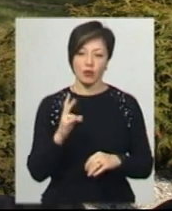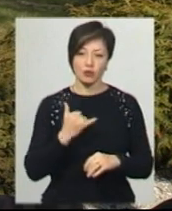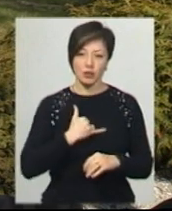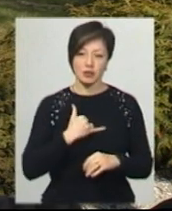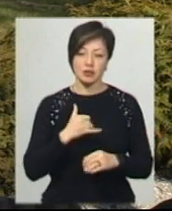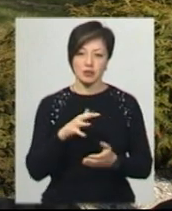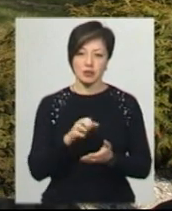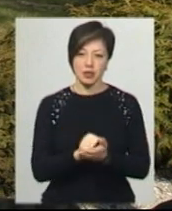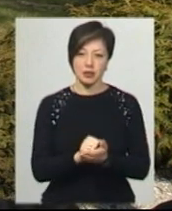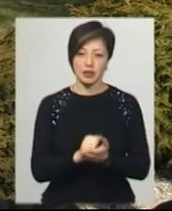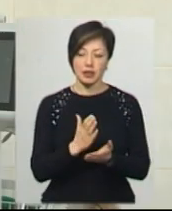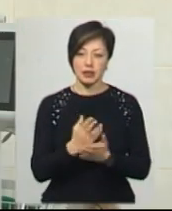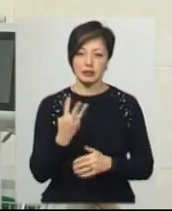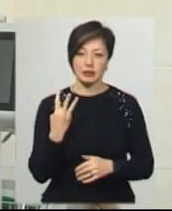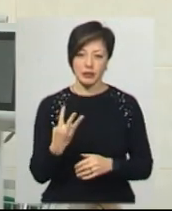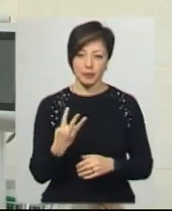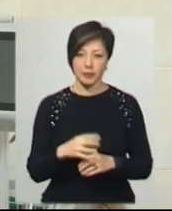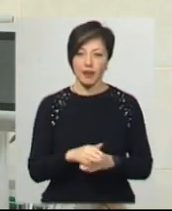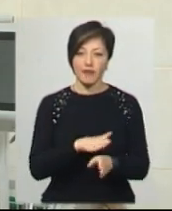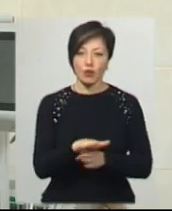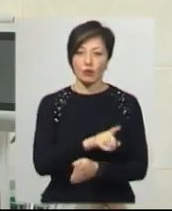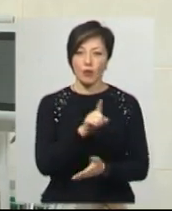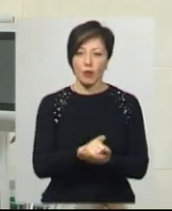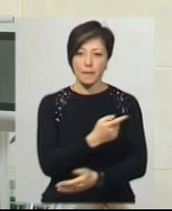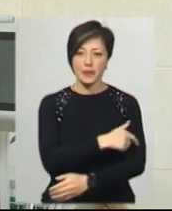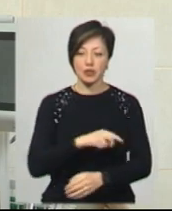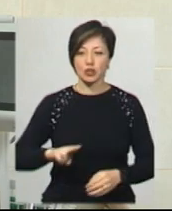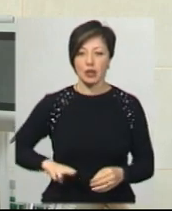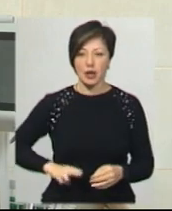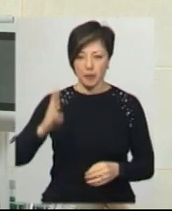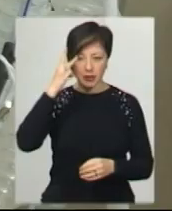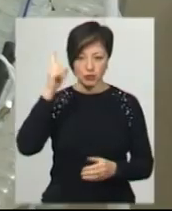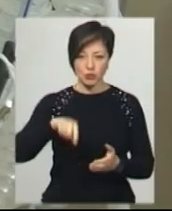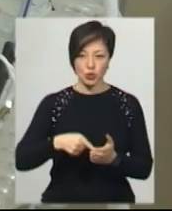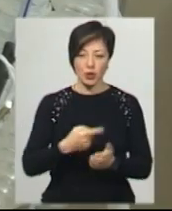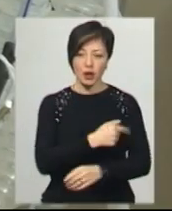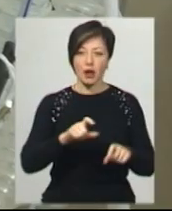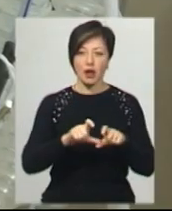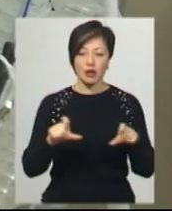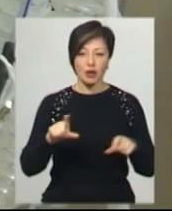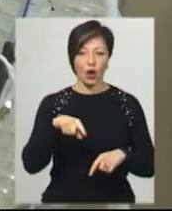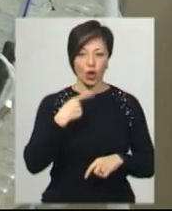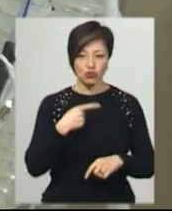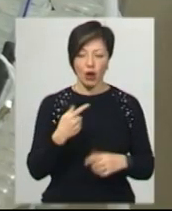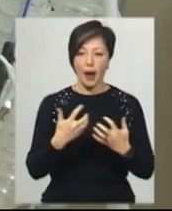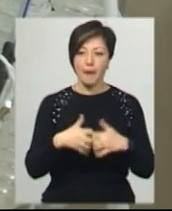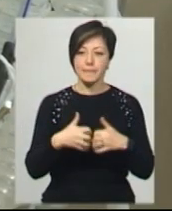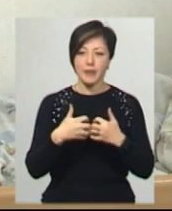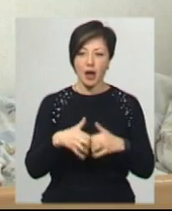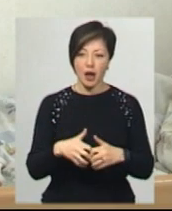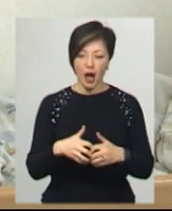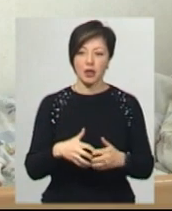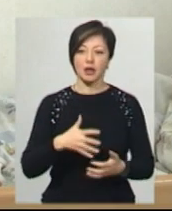зайнятих зараз на даний момент є три. Виконуючи обовзки медичного директора Хмельницької міської лікарні Михайло Соболь каже, апарат штучної